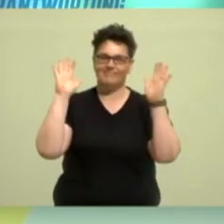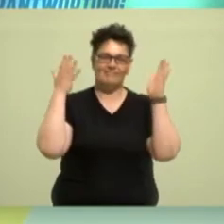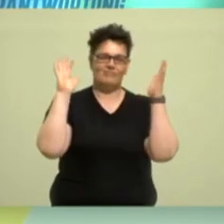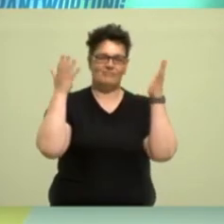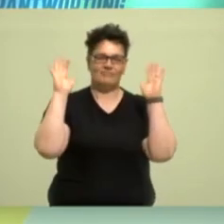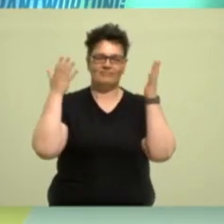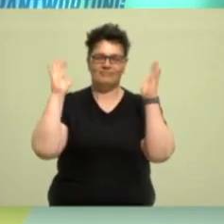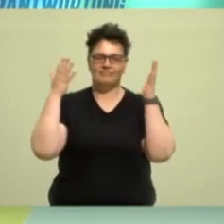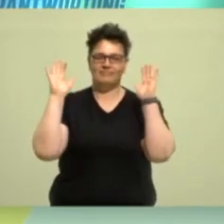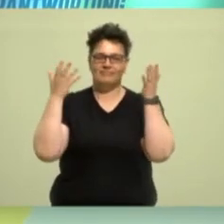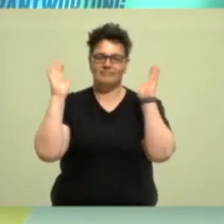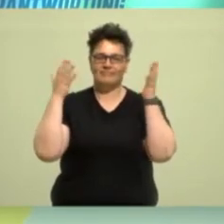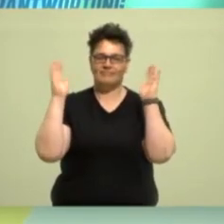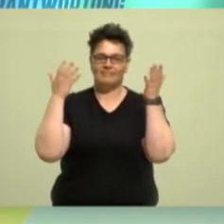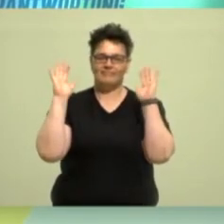Applaus